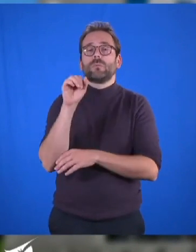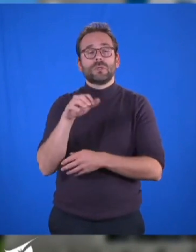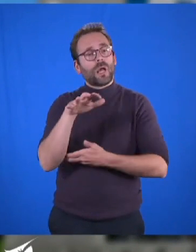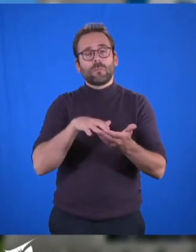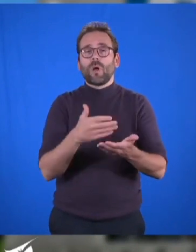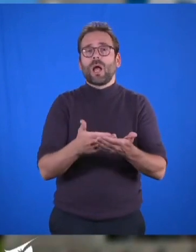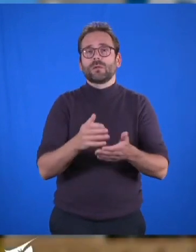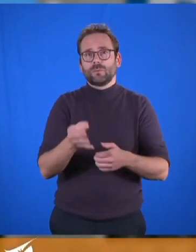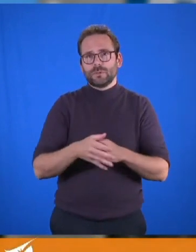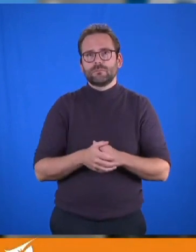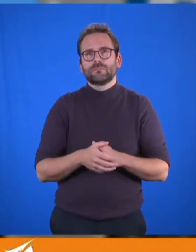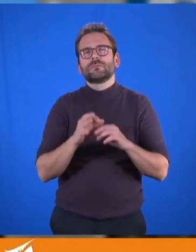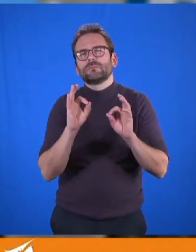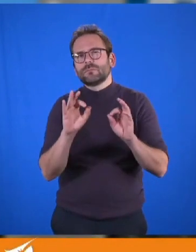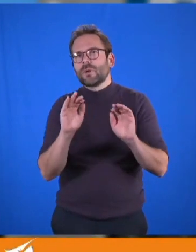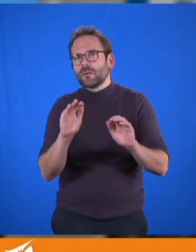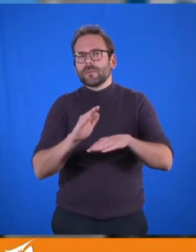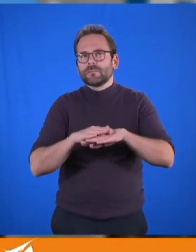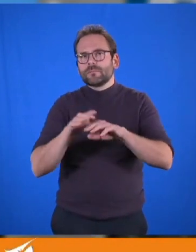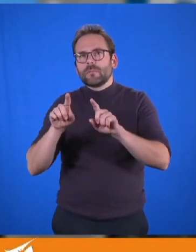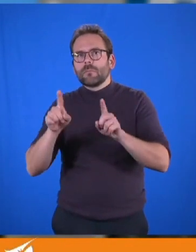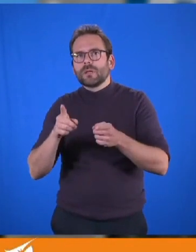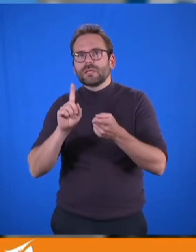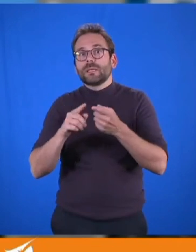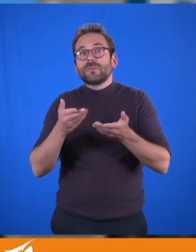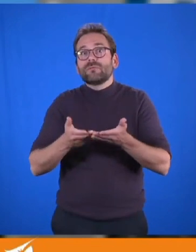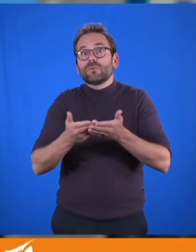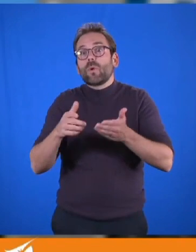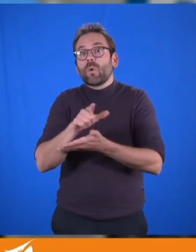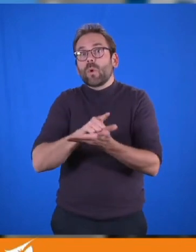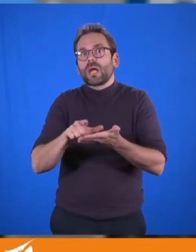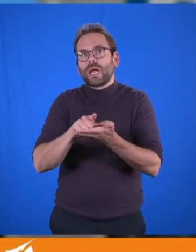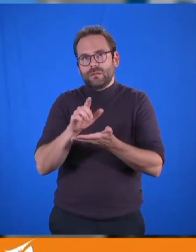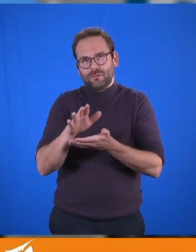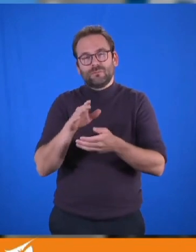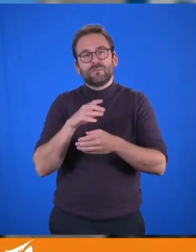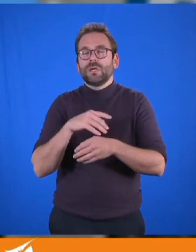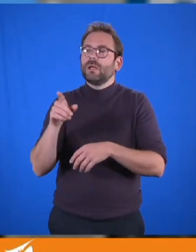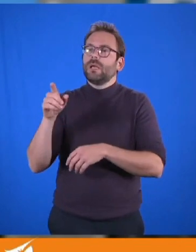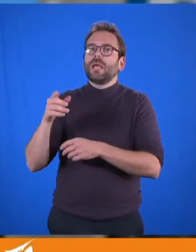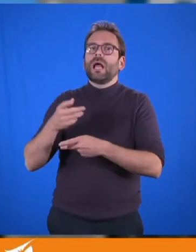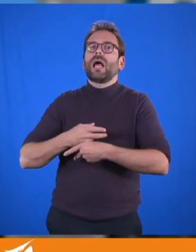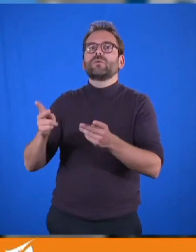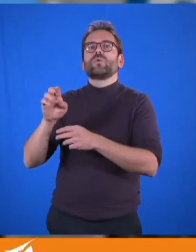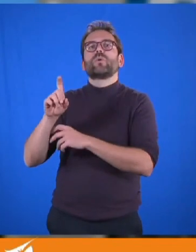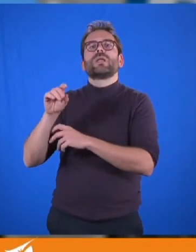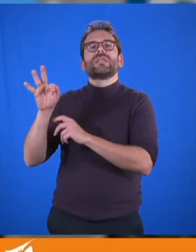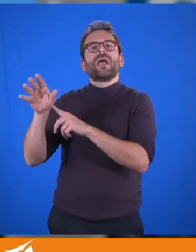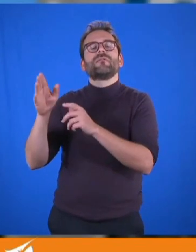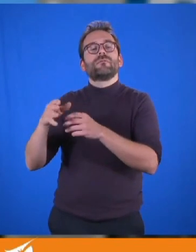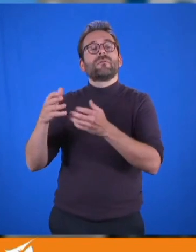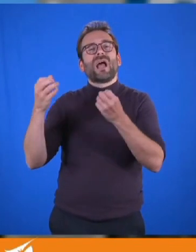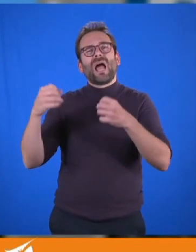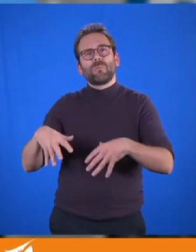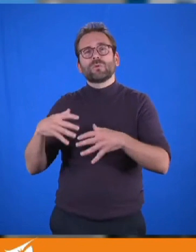rapports. Permettez-moi cependant de faire une parenthèse sur l'actualité locale et condamner l'annonce faite par la direction d'EDF de l'abandon après